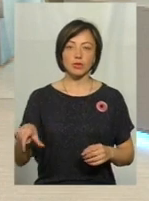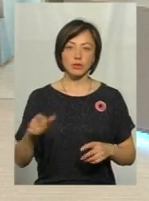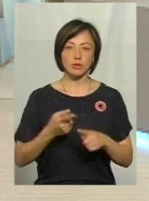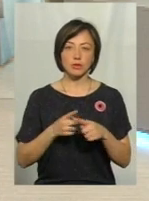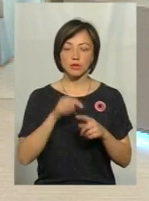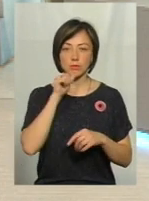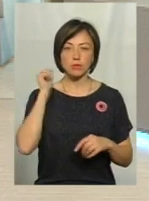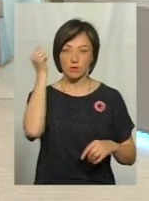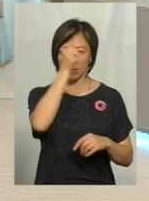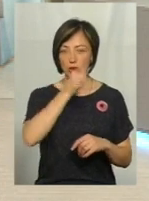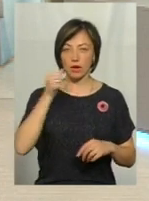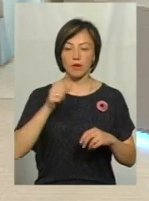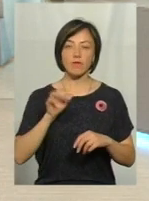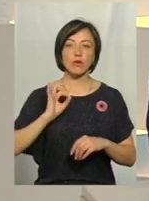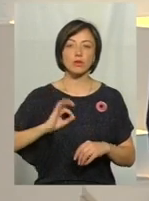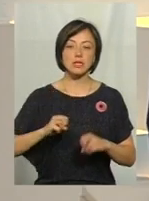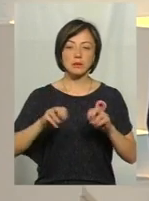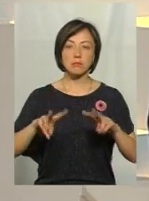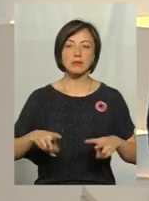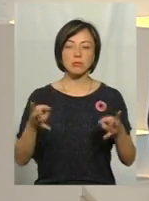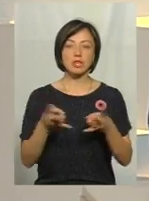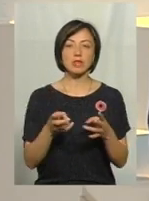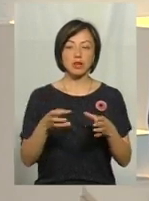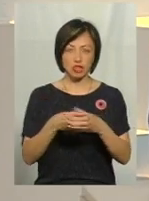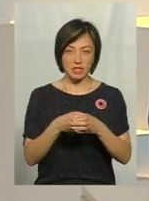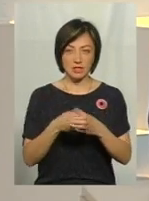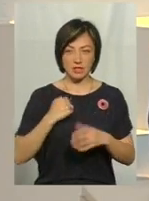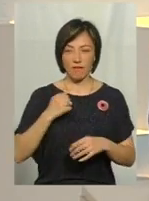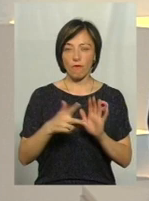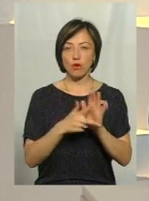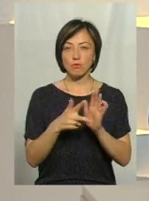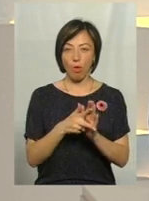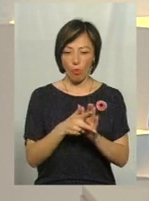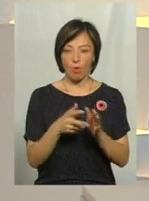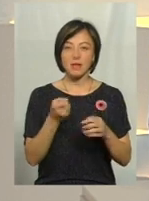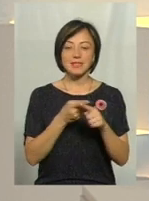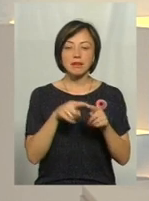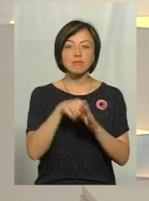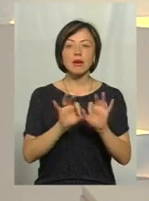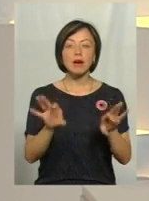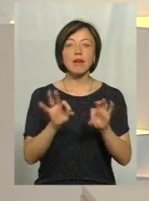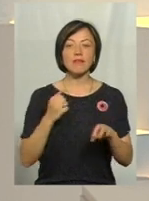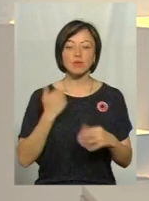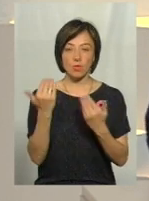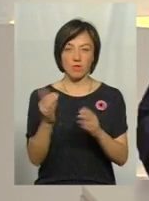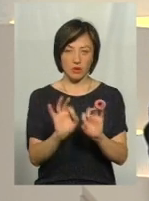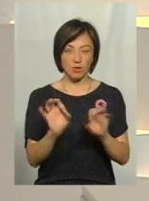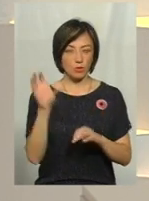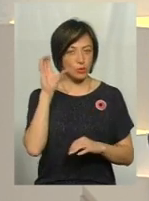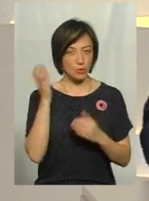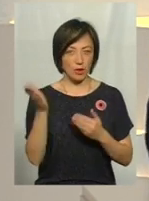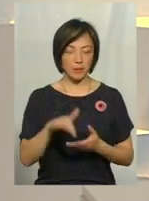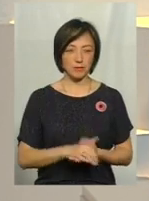вулкани використовують і наші спецпризначенці 8-го полку, і нам цікаво було почути характеристики цього автомату, власне, від тих, хто ними користується. Давайте